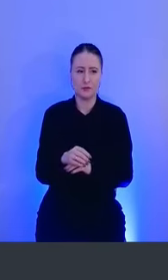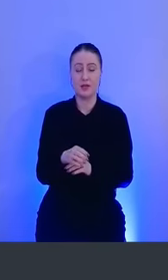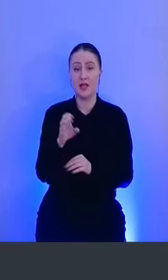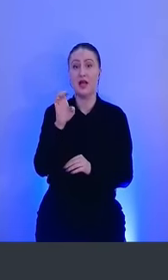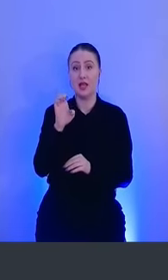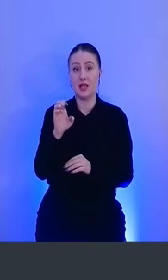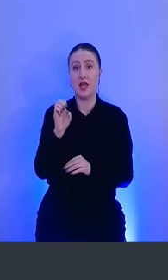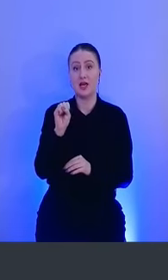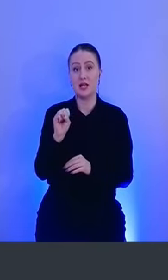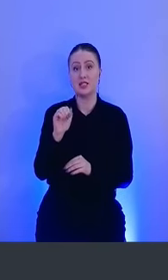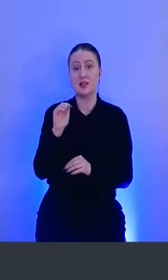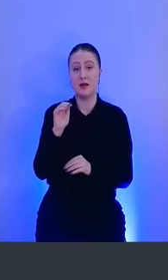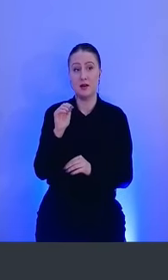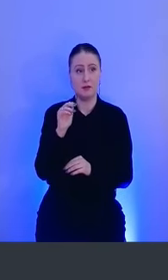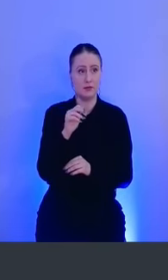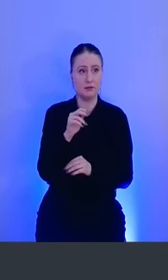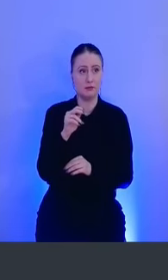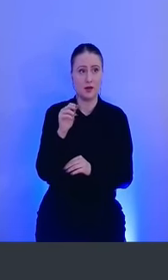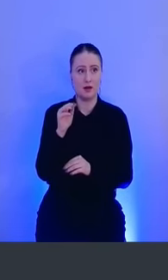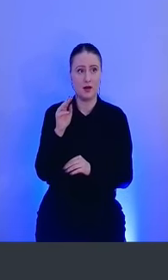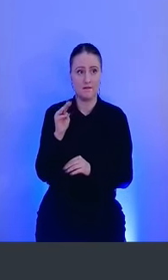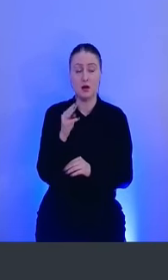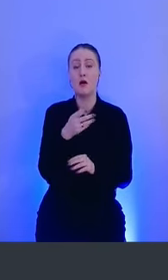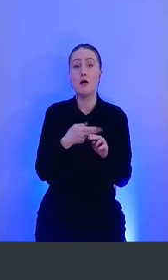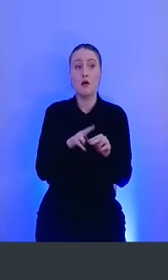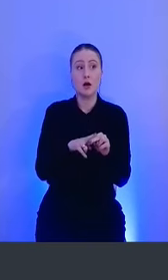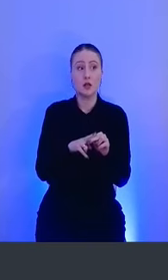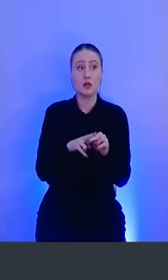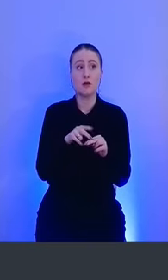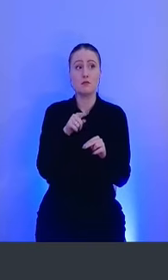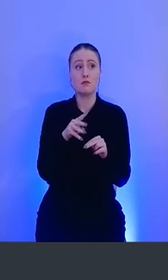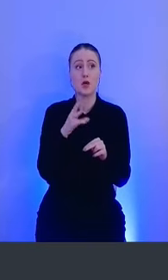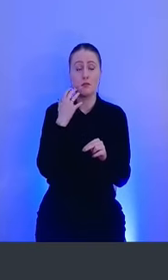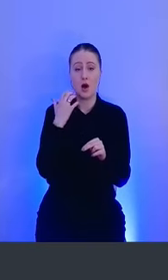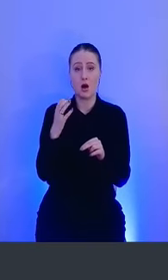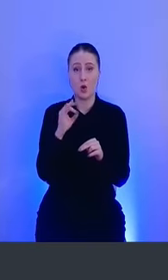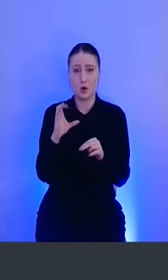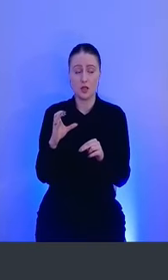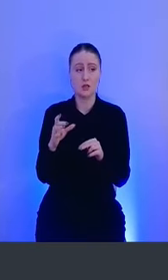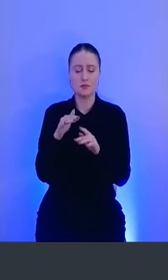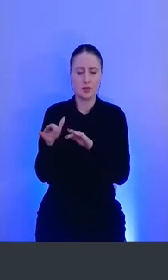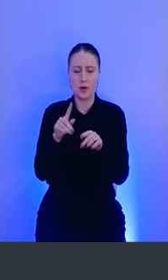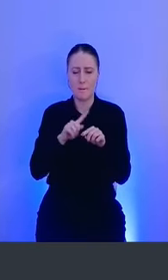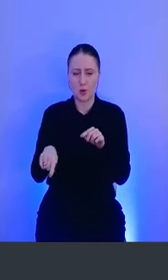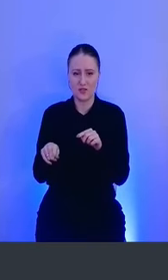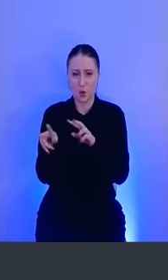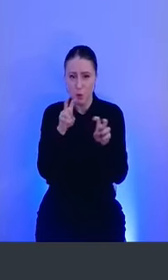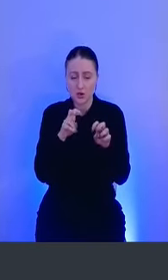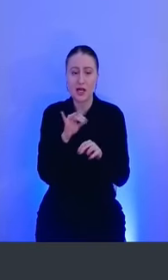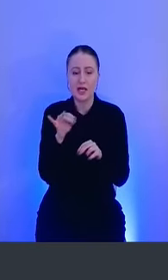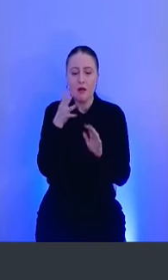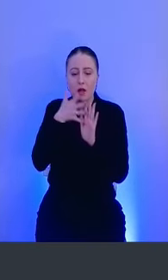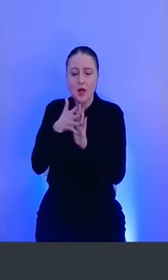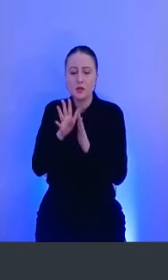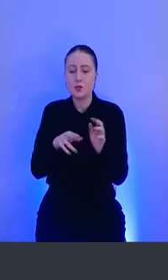ESF. Это модуль macOS, который служит для проактивного поиска и анализа событий безопасности. По